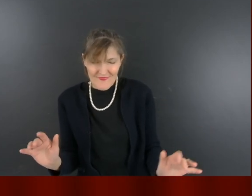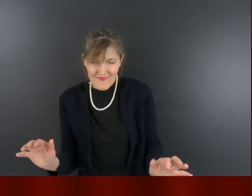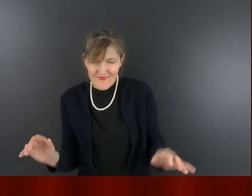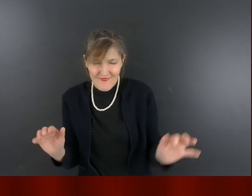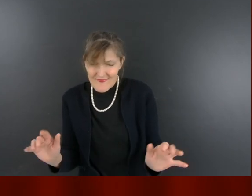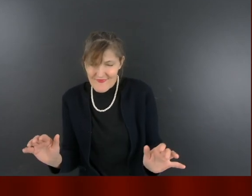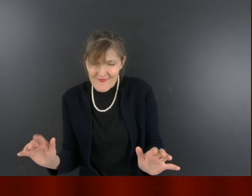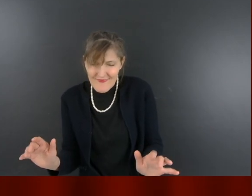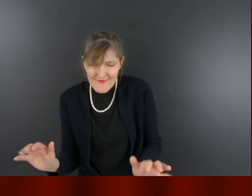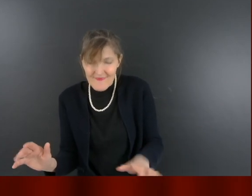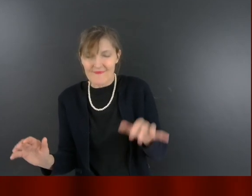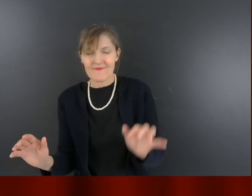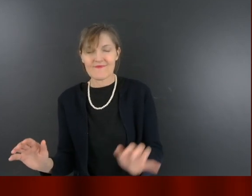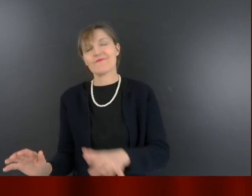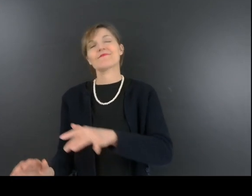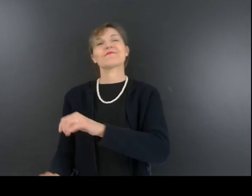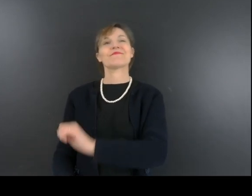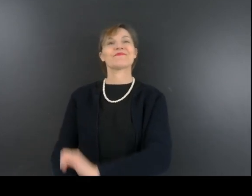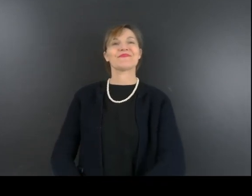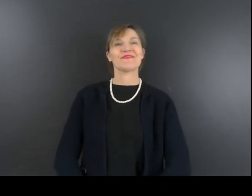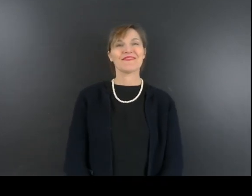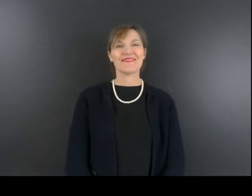Sous-titrage